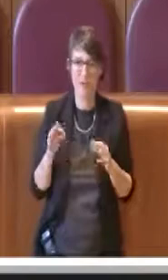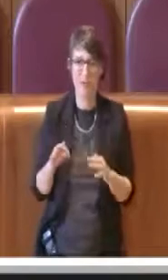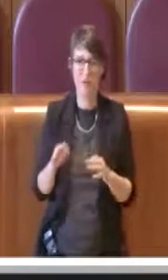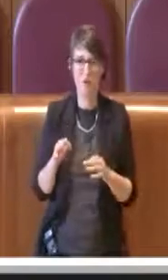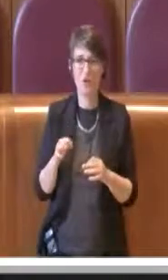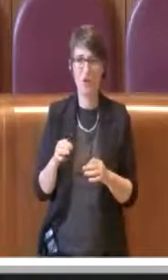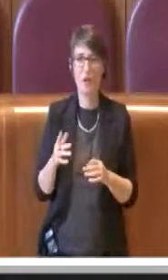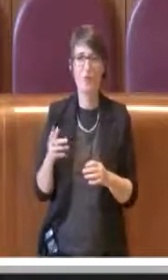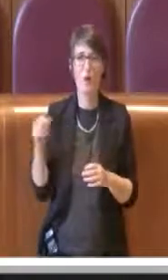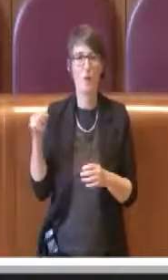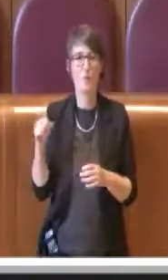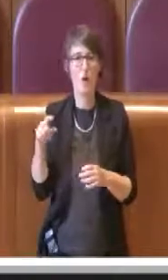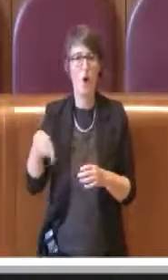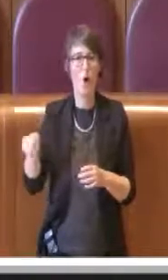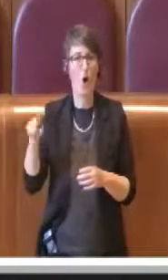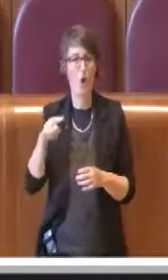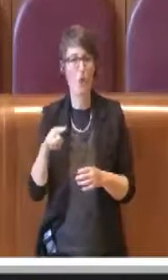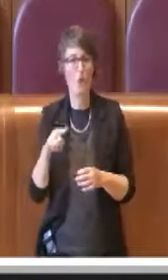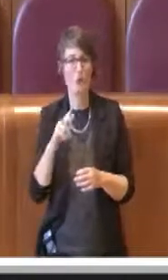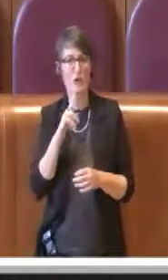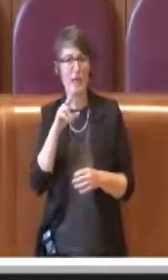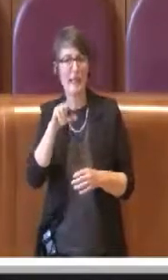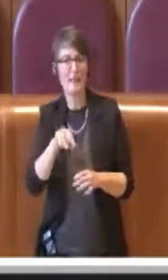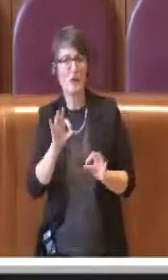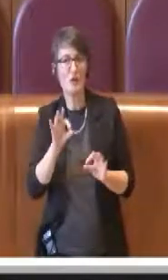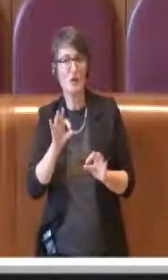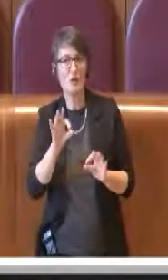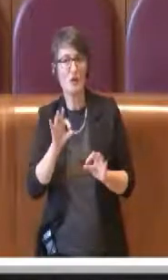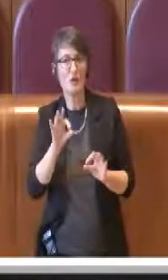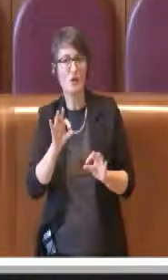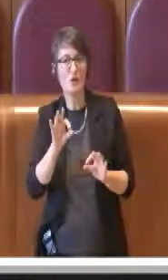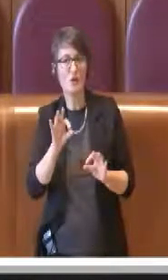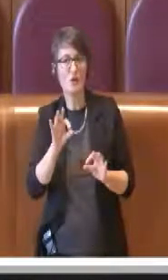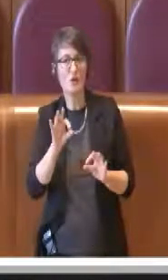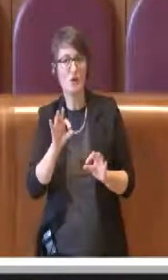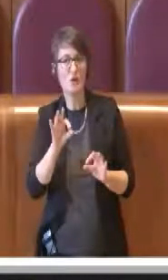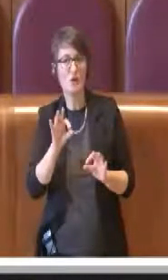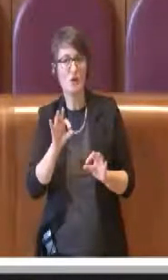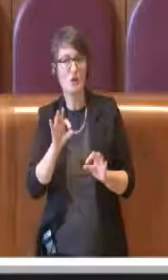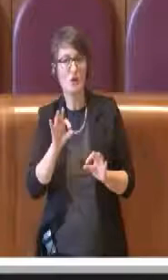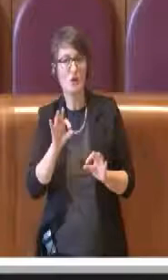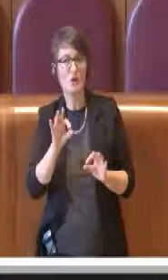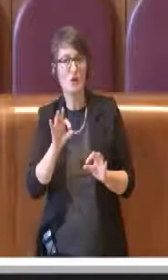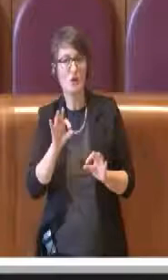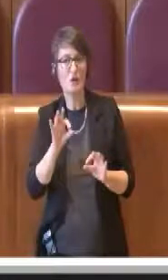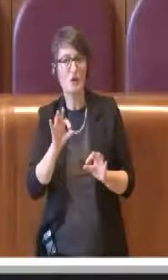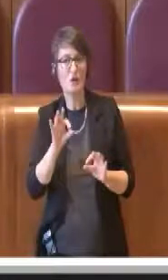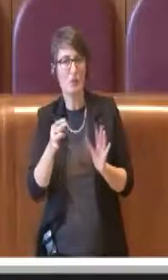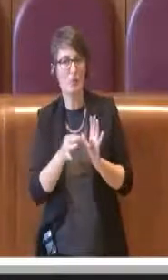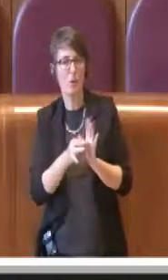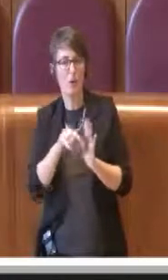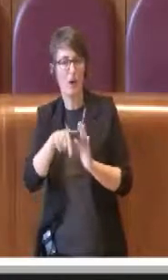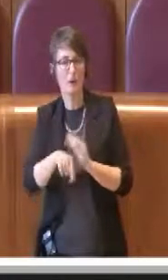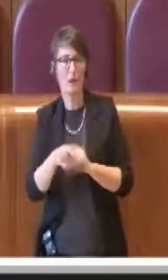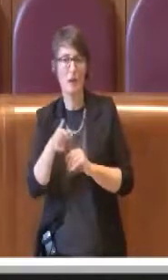di opposizione, perché effettivamente riteniamo che sia uno strumento utile indipendentemente dall